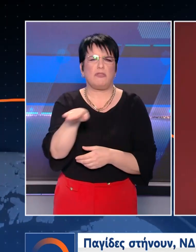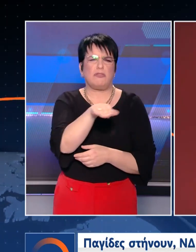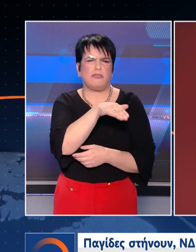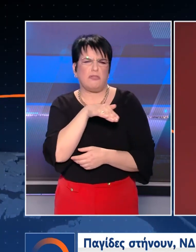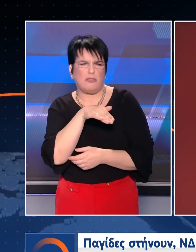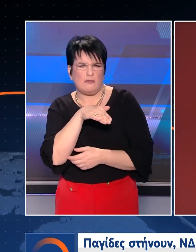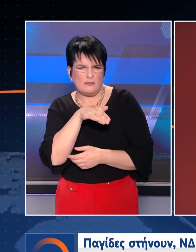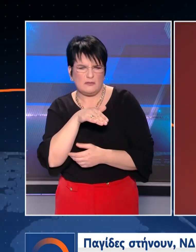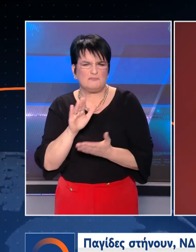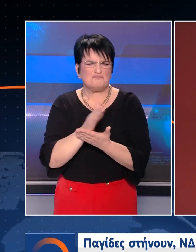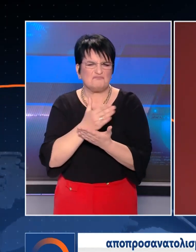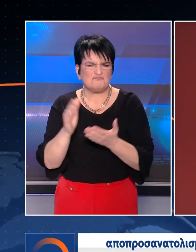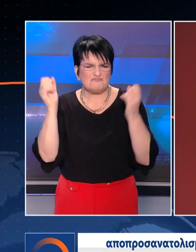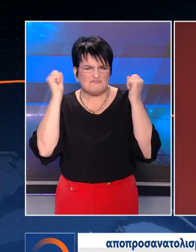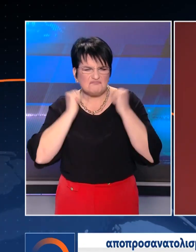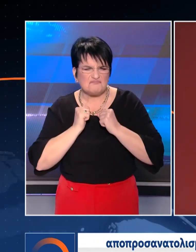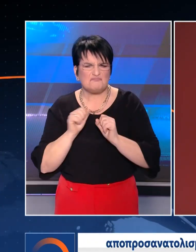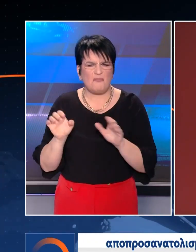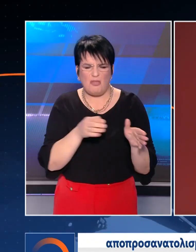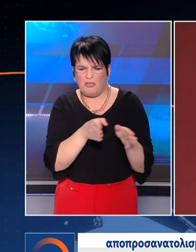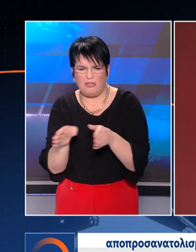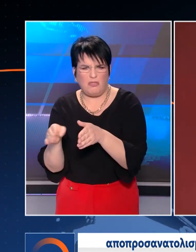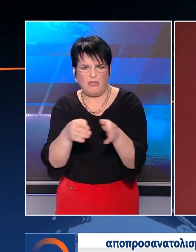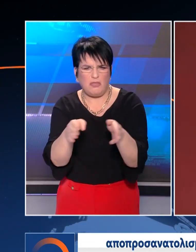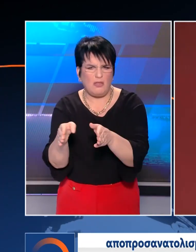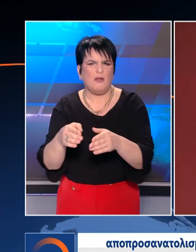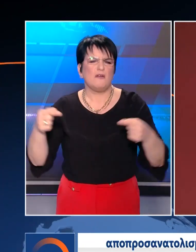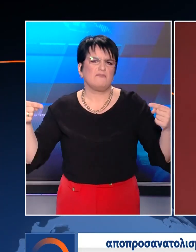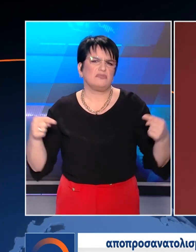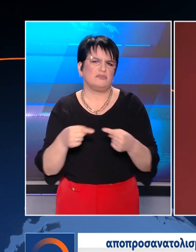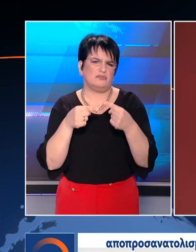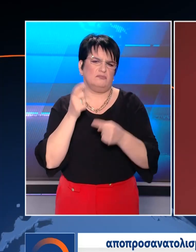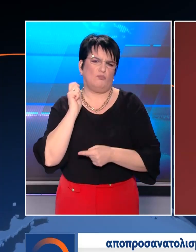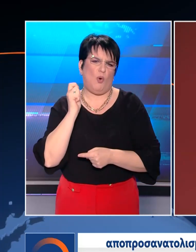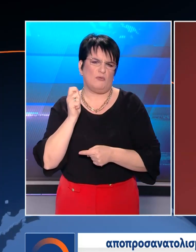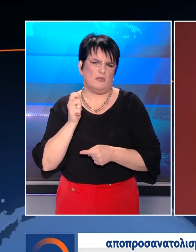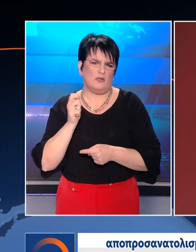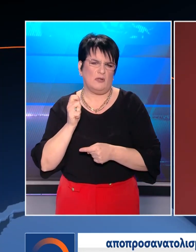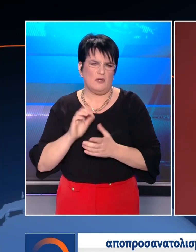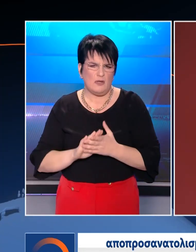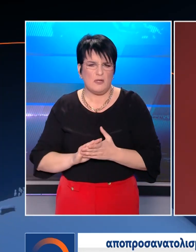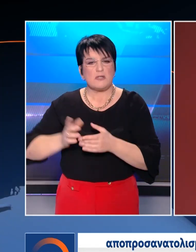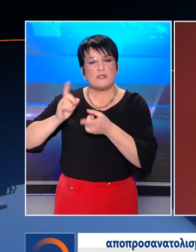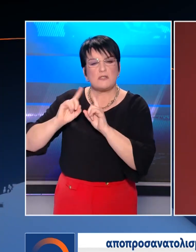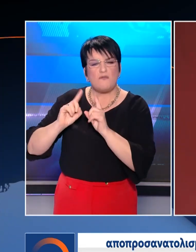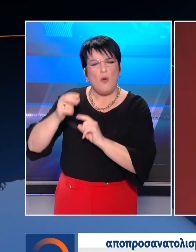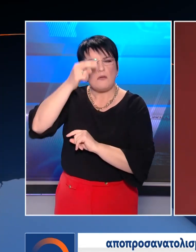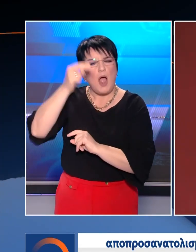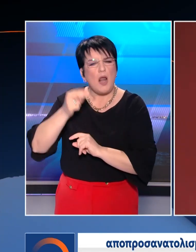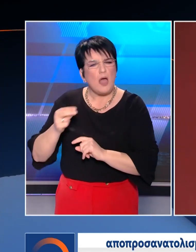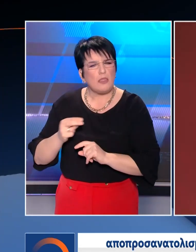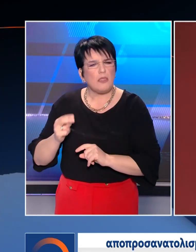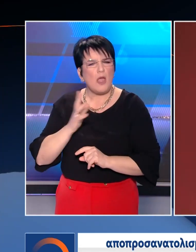εκφυλισμού από προσανατολισμού στην πολιτική αντιπαράθεση για να κρύψουν τη